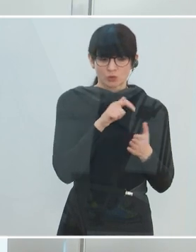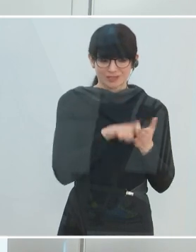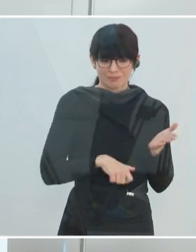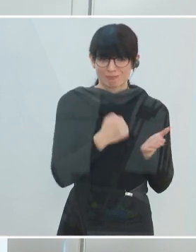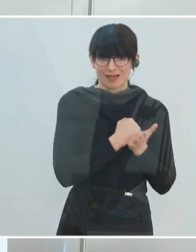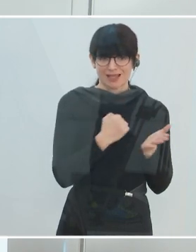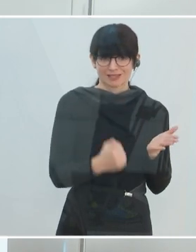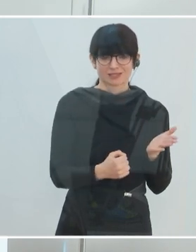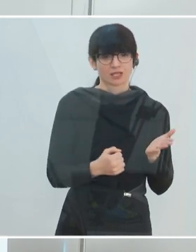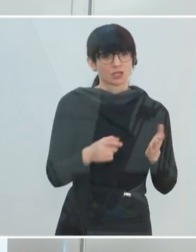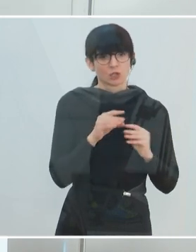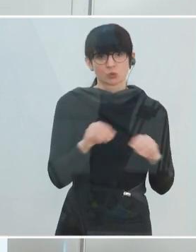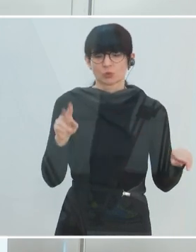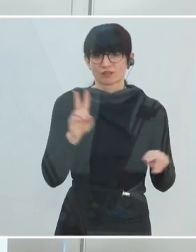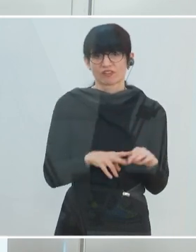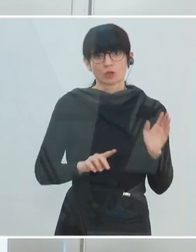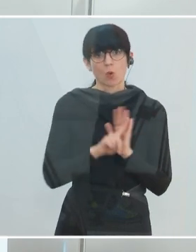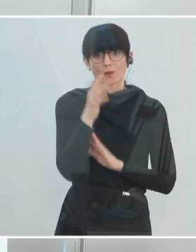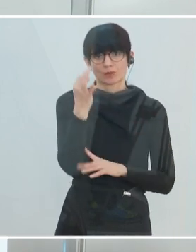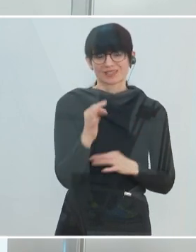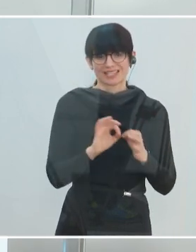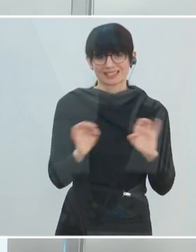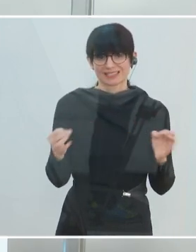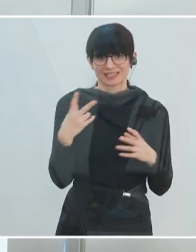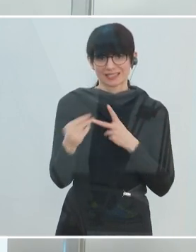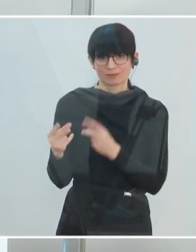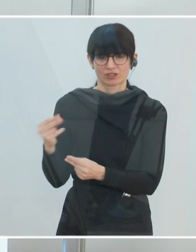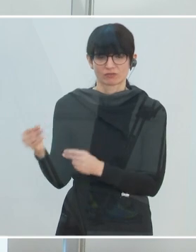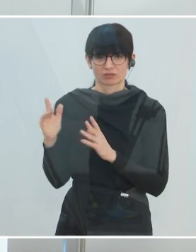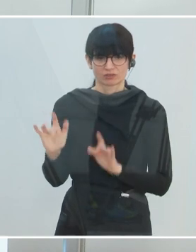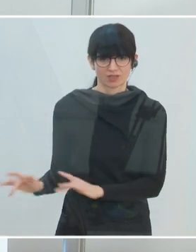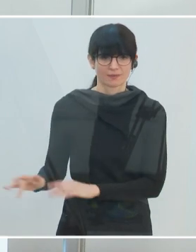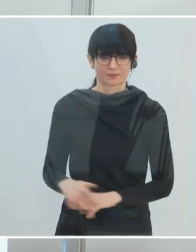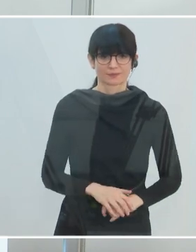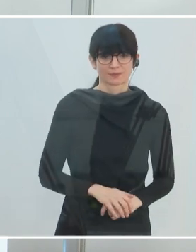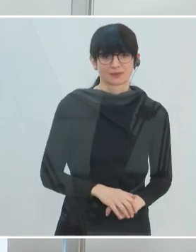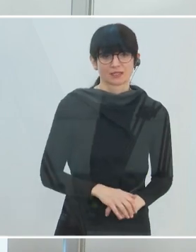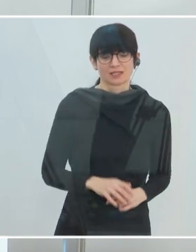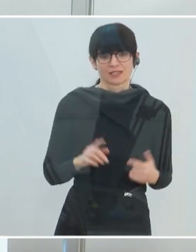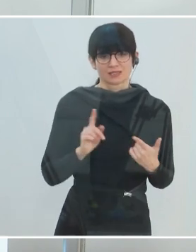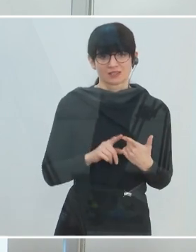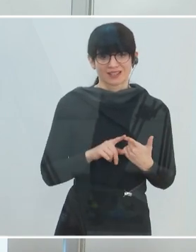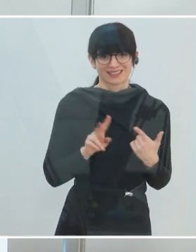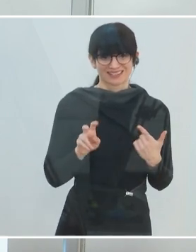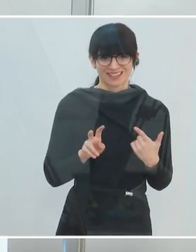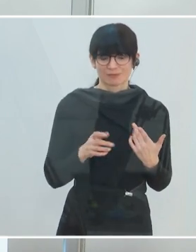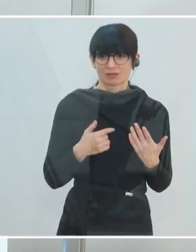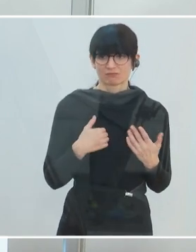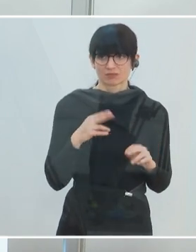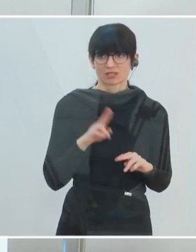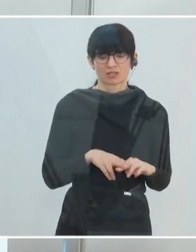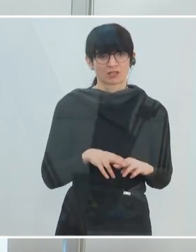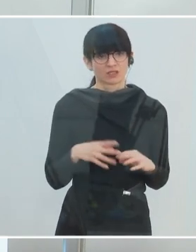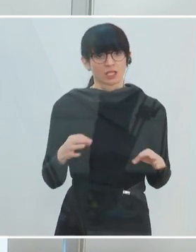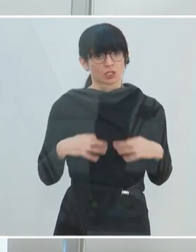ganz breiten Impfquote sind. Zweites Thema, was sich stellen wird, ist die Frage, wie gehe ich um mit Menschen, die zum